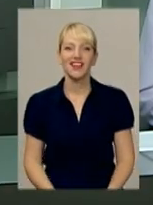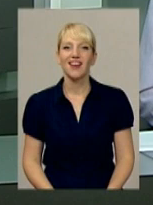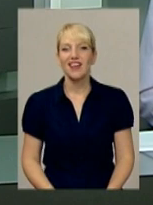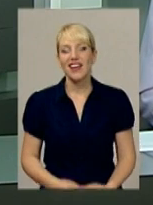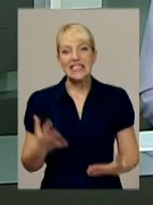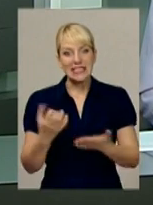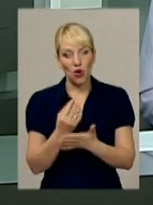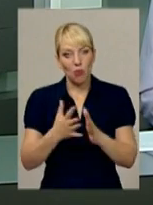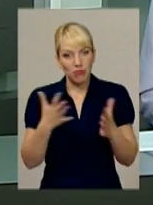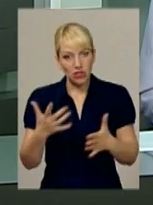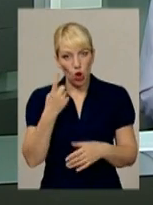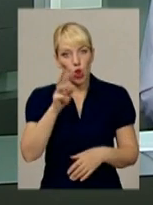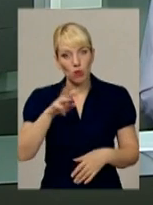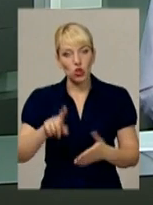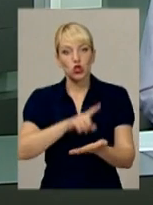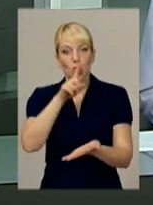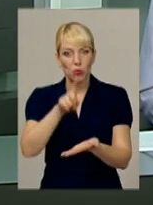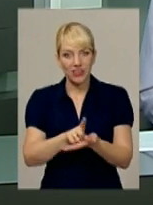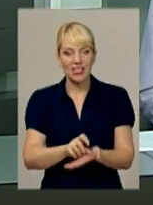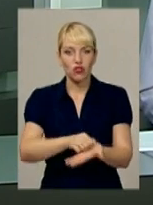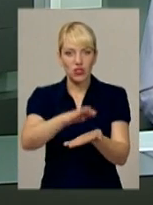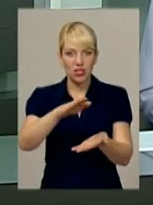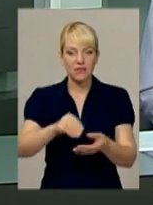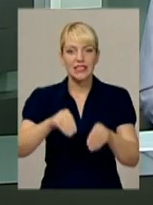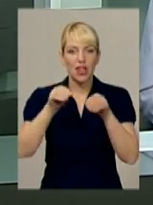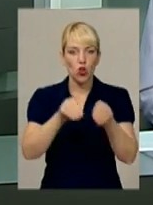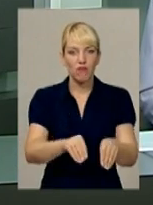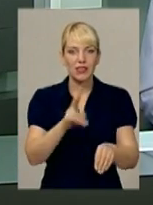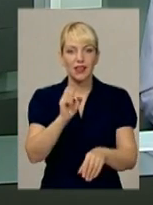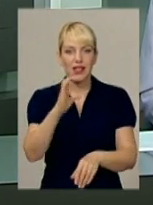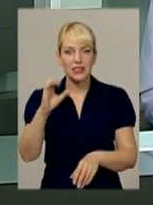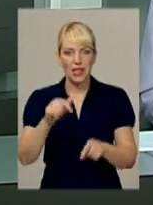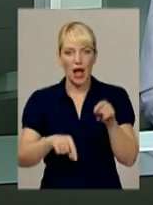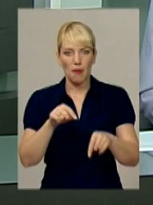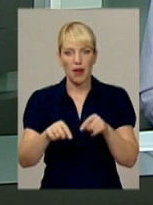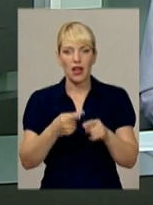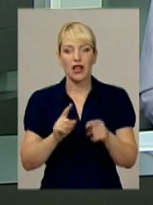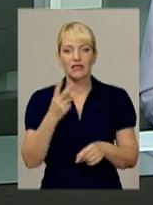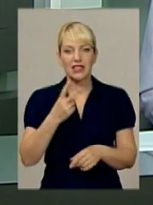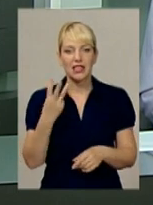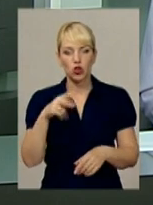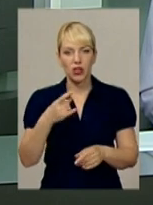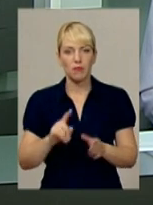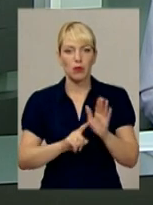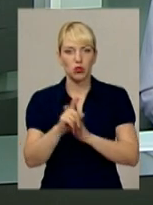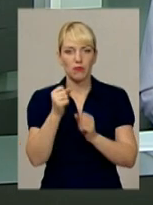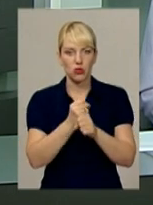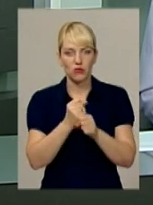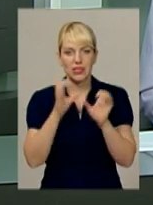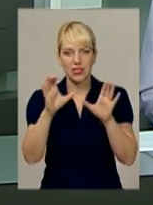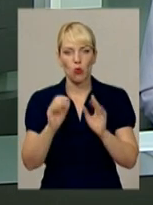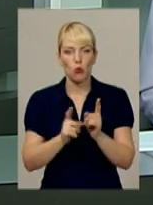Заробляєш більше мільйона гривень, зобов'язаний встановити касовий апарат. 23 липня набув чинності закон про зміни щодо